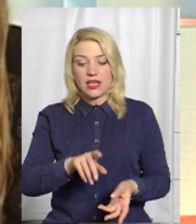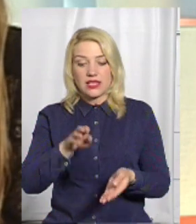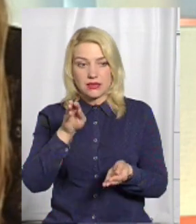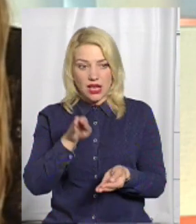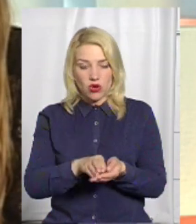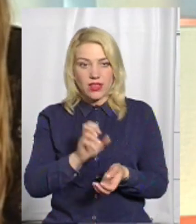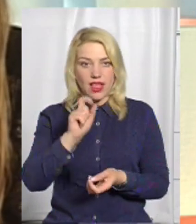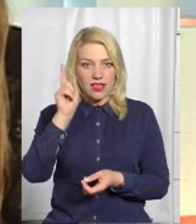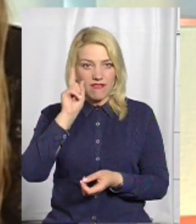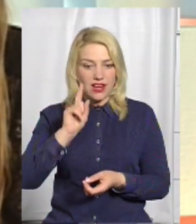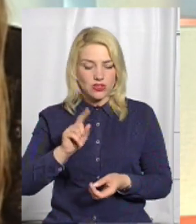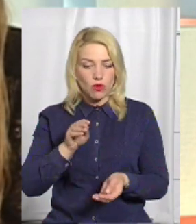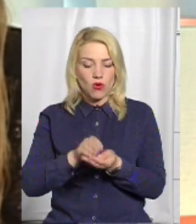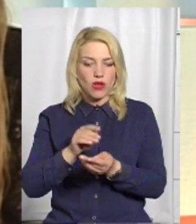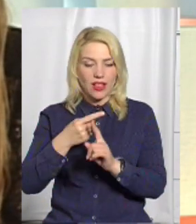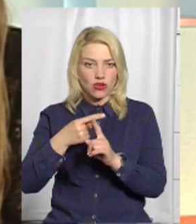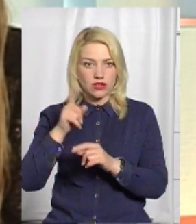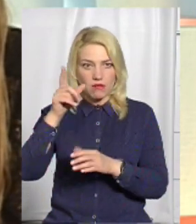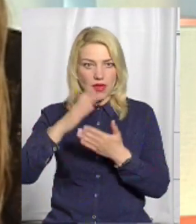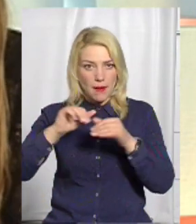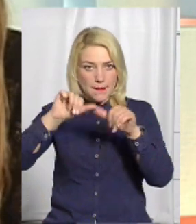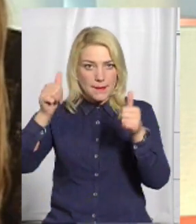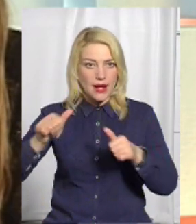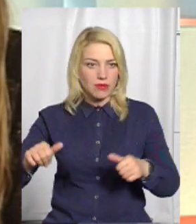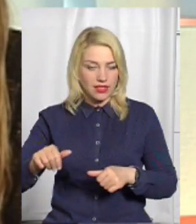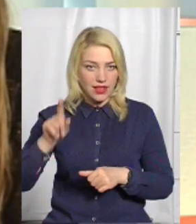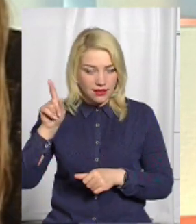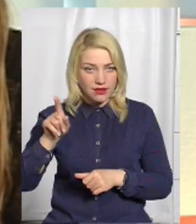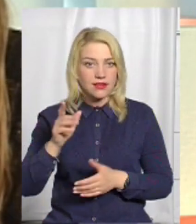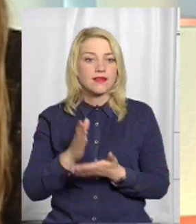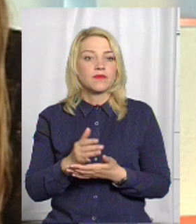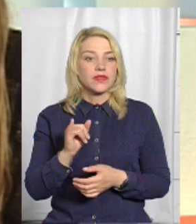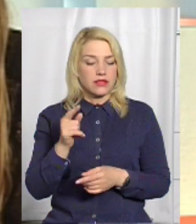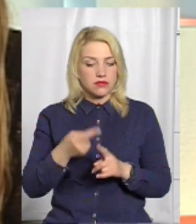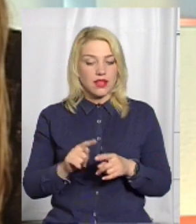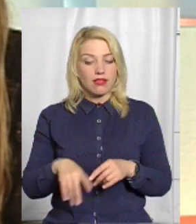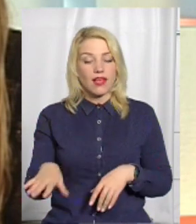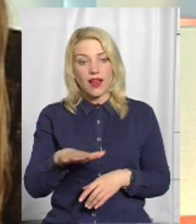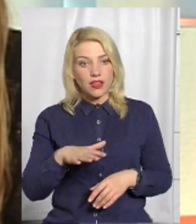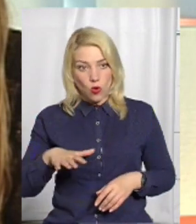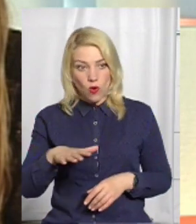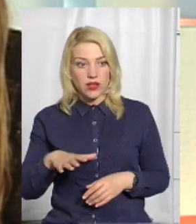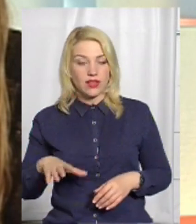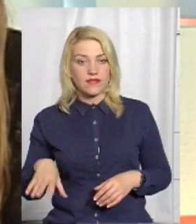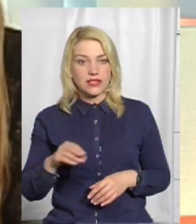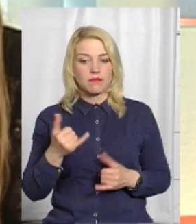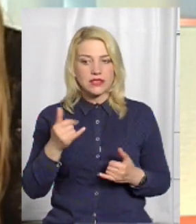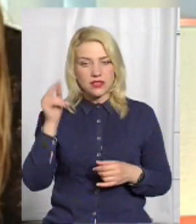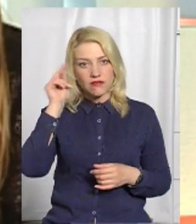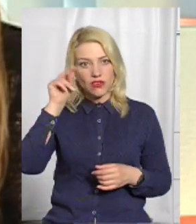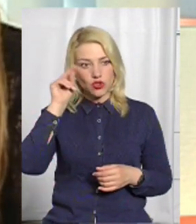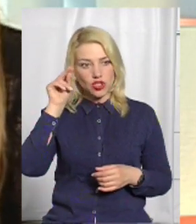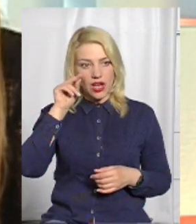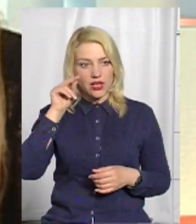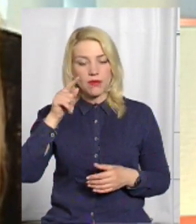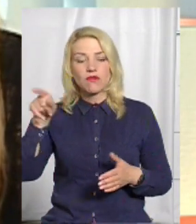кладовищі, і там стоїть пам'ятник, відповідно, і ця територія, зараз ми вивчаємо,